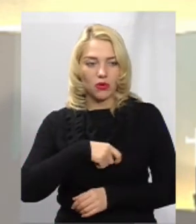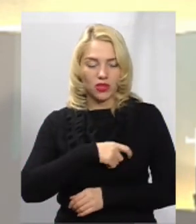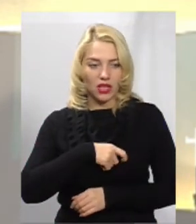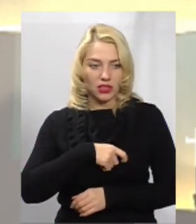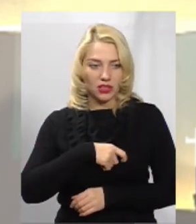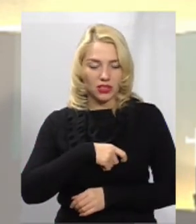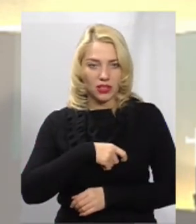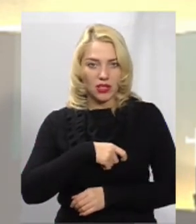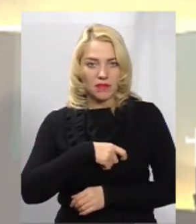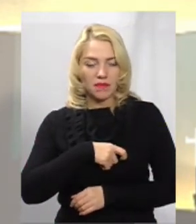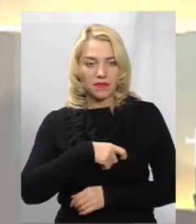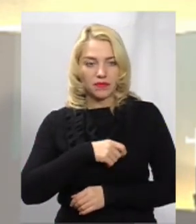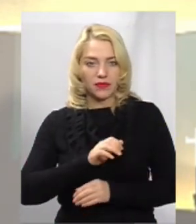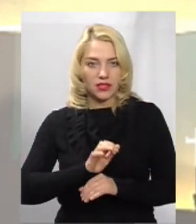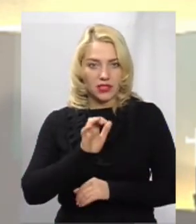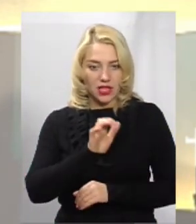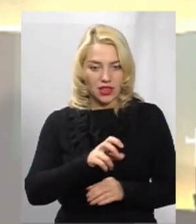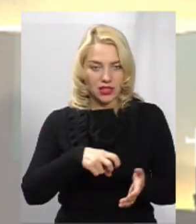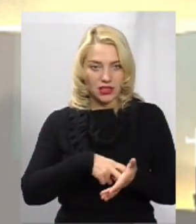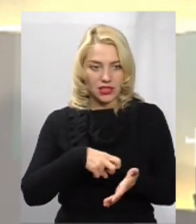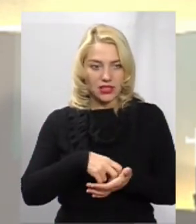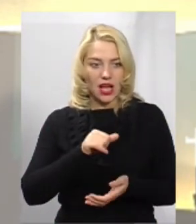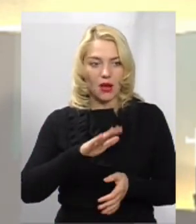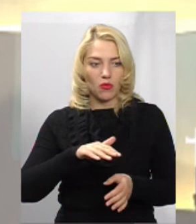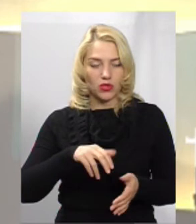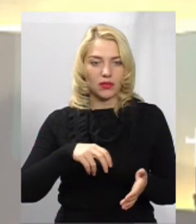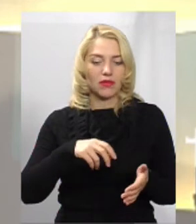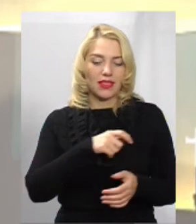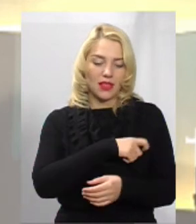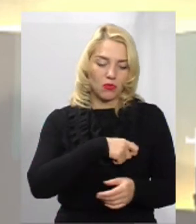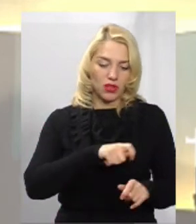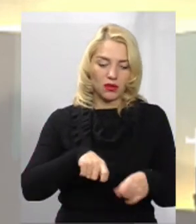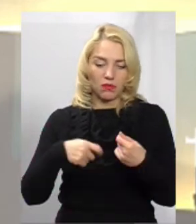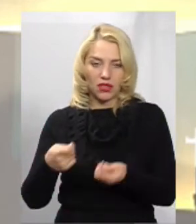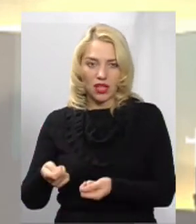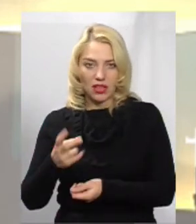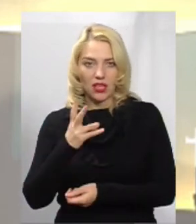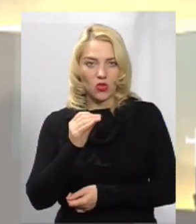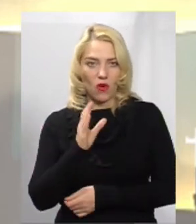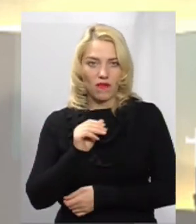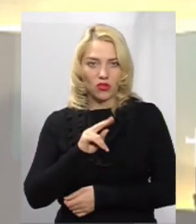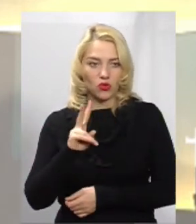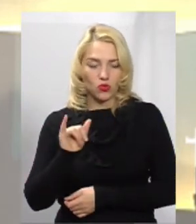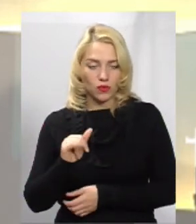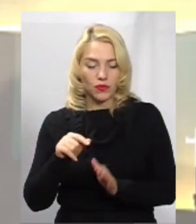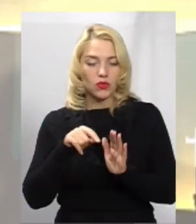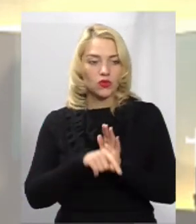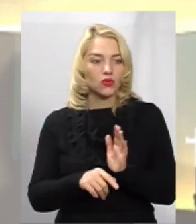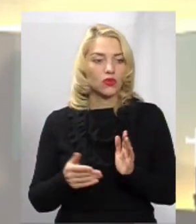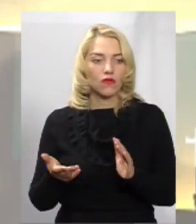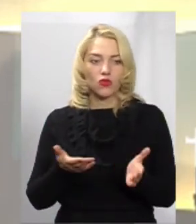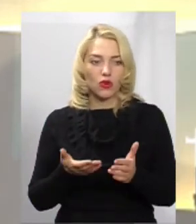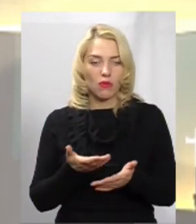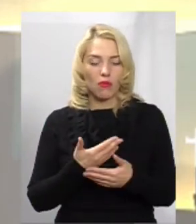листа, це навіслали. А потім депутати передали пану Новочку цей лист. Значить, суть в цьому,